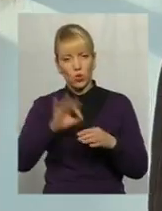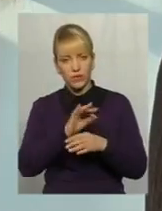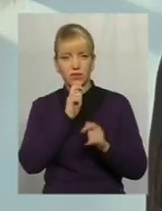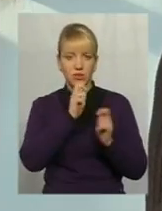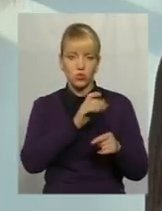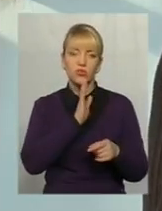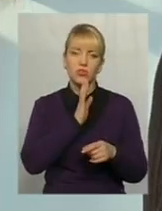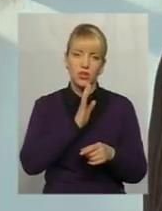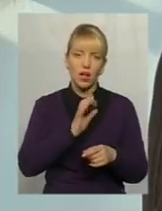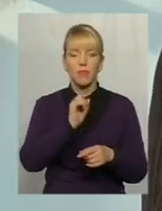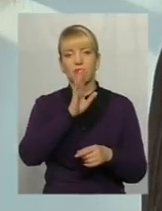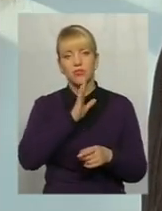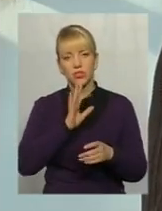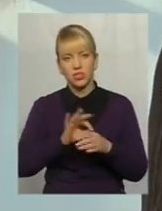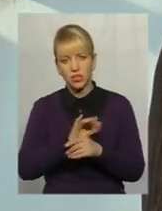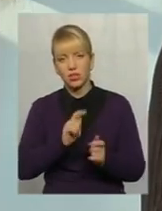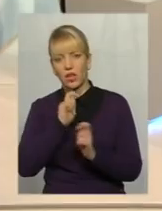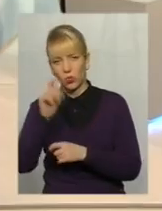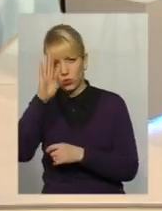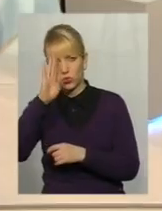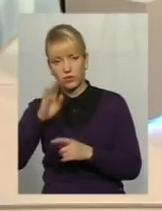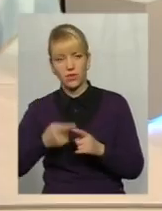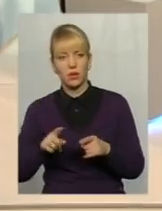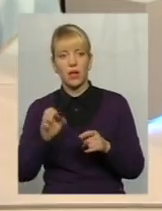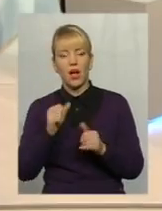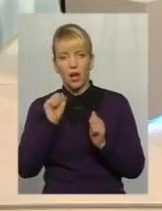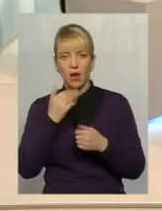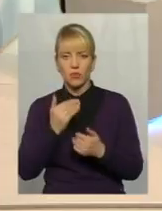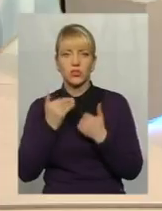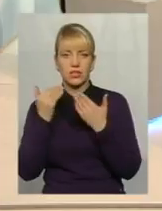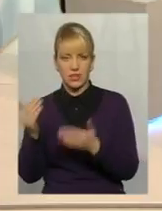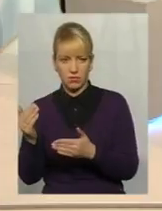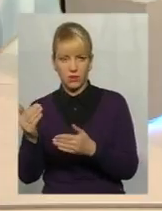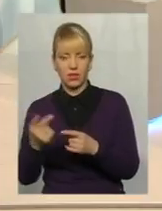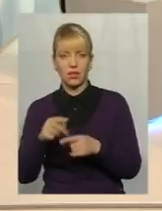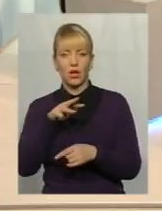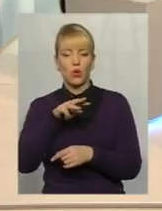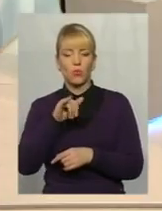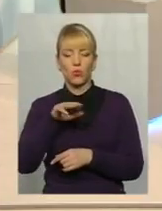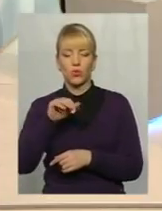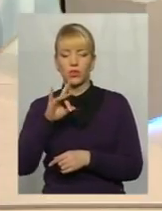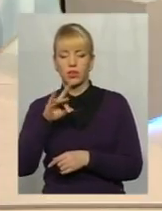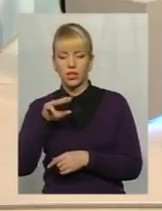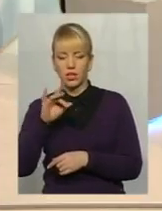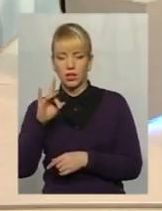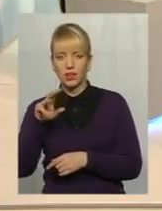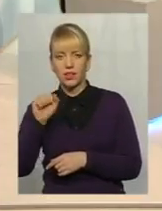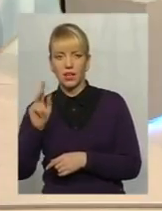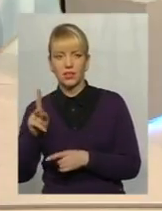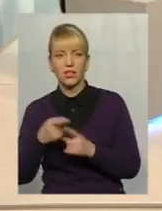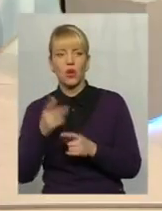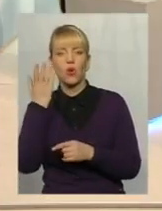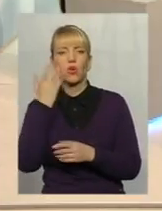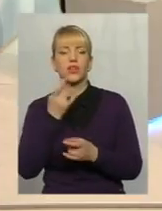жінки дарують чоловікам. Юрія, можна запитати, а скажіть, будь ласка, мутертак, коли він, який день він святкується?